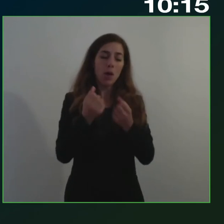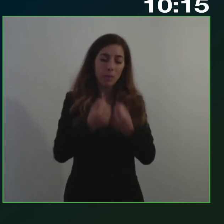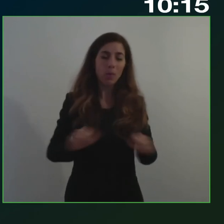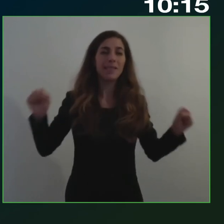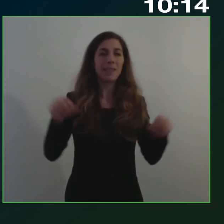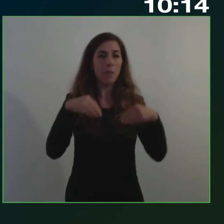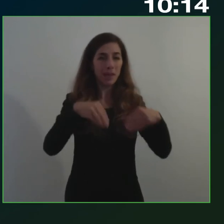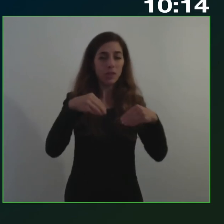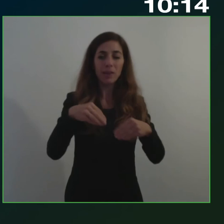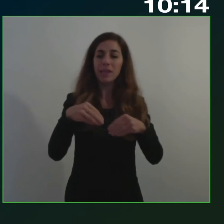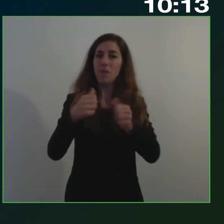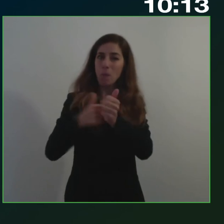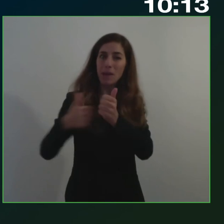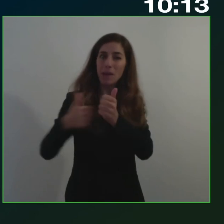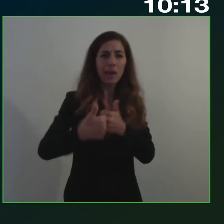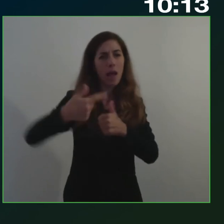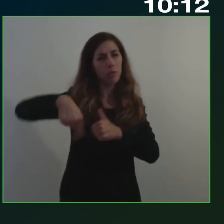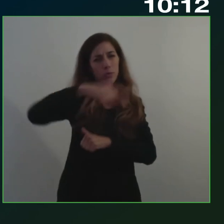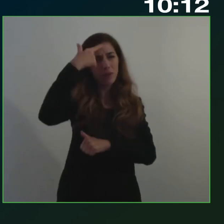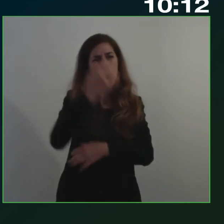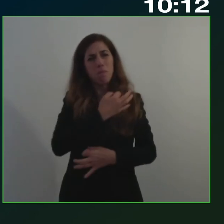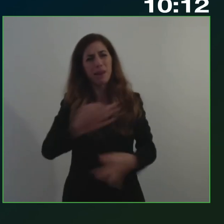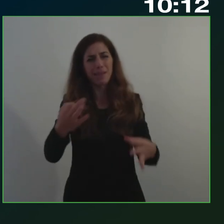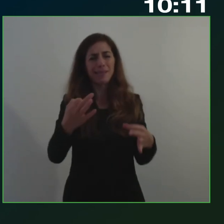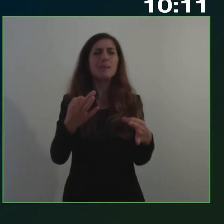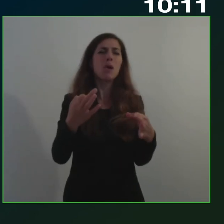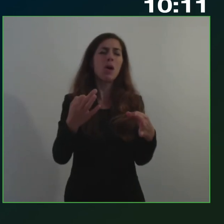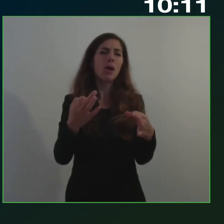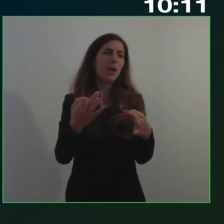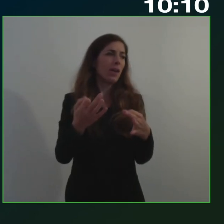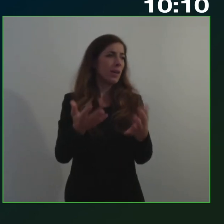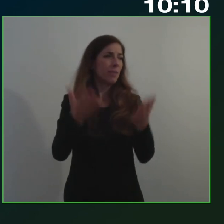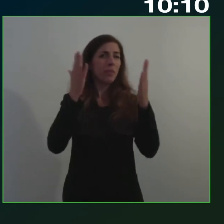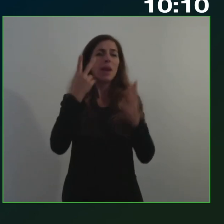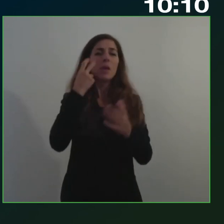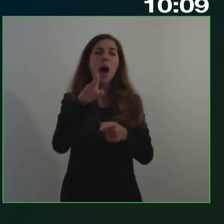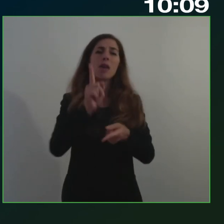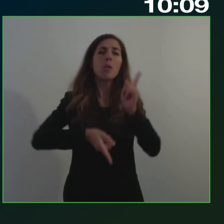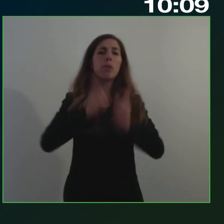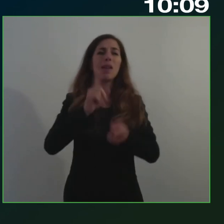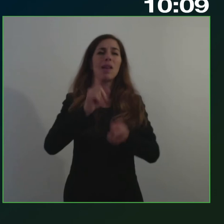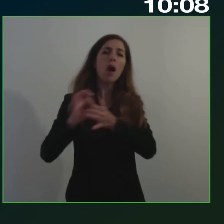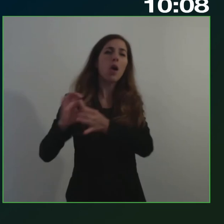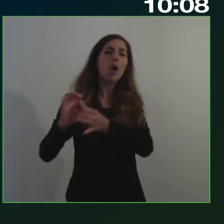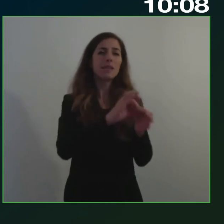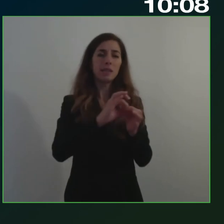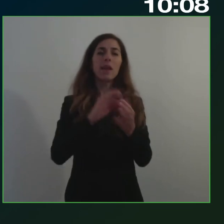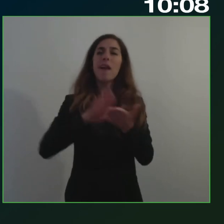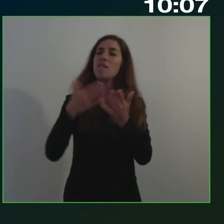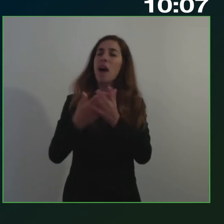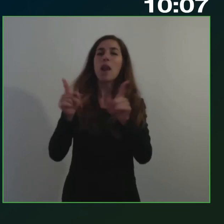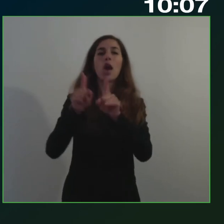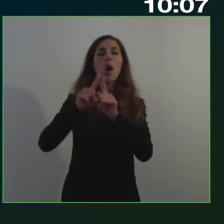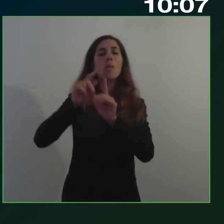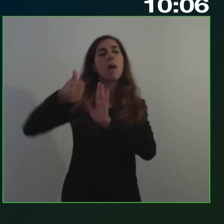partenariato sappiamo benissimo che diciamo ha addirittura nella politica di coesione un rango di principio proprio